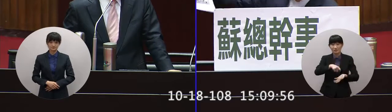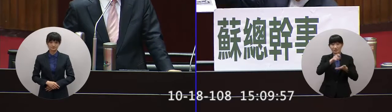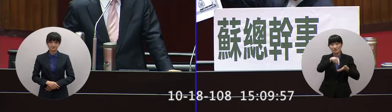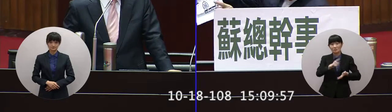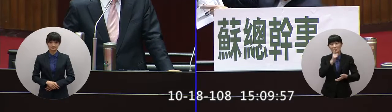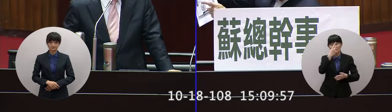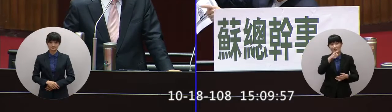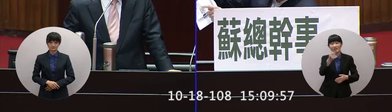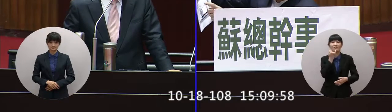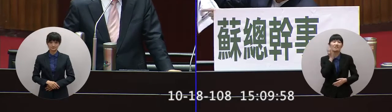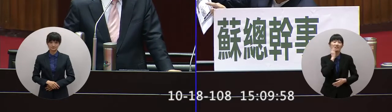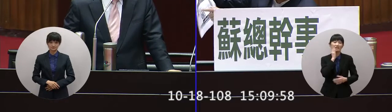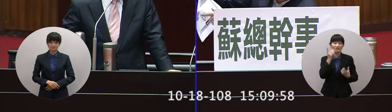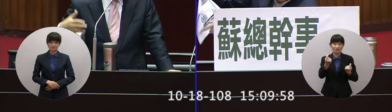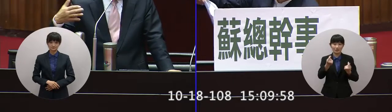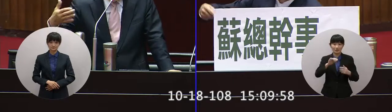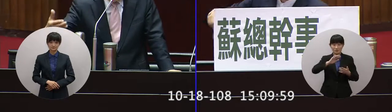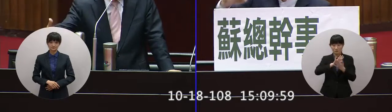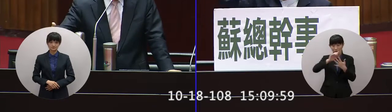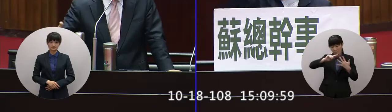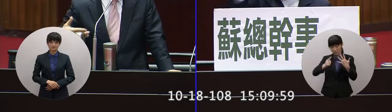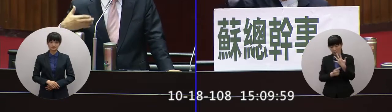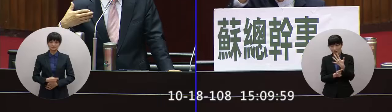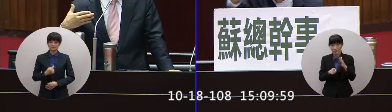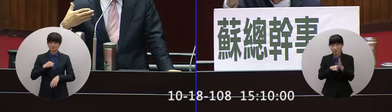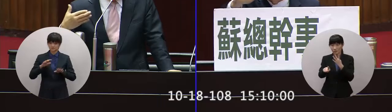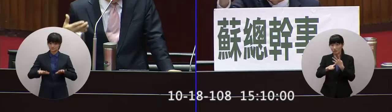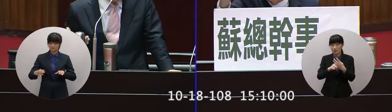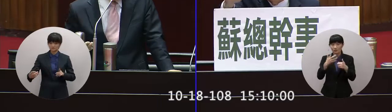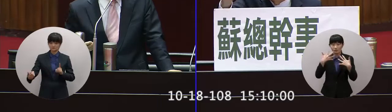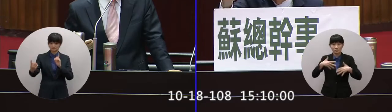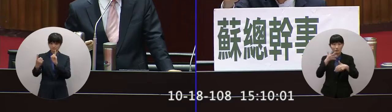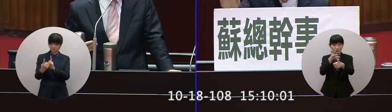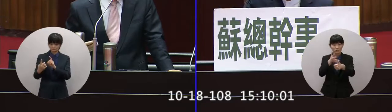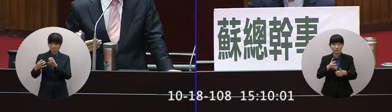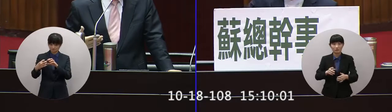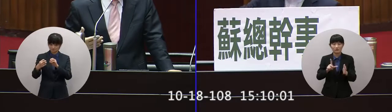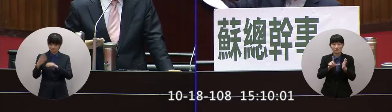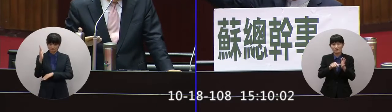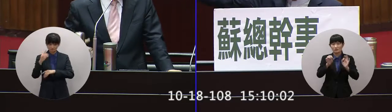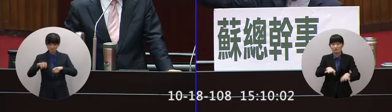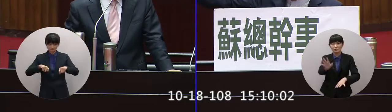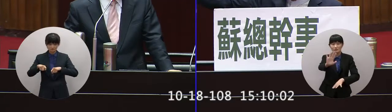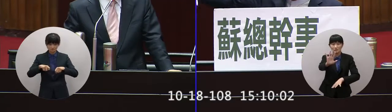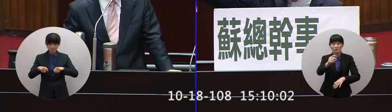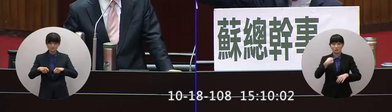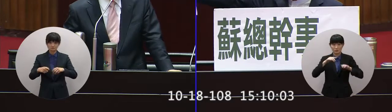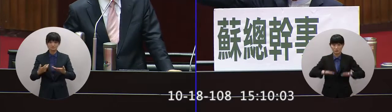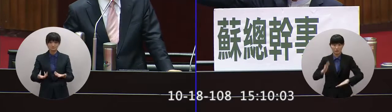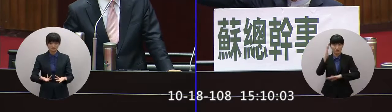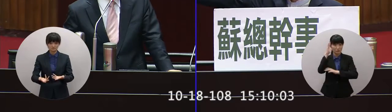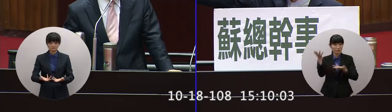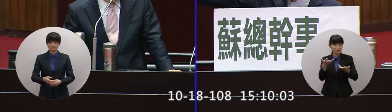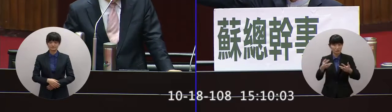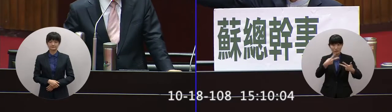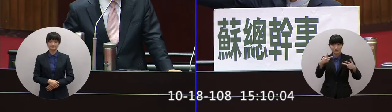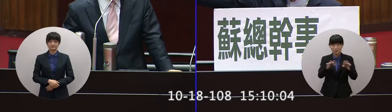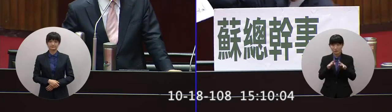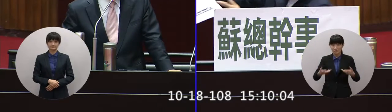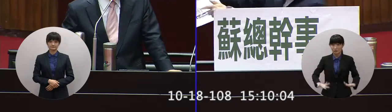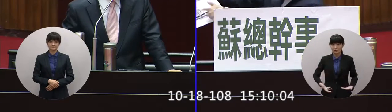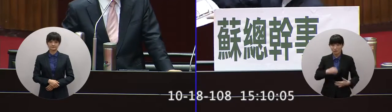沒有意我後面很多有水準問題來你不要浪費我的時間我現在跟你談國政啊一定休息國政